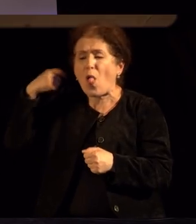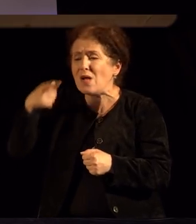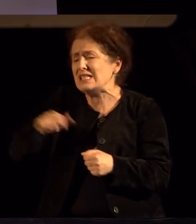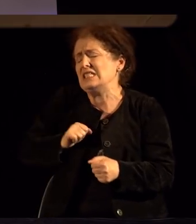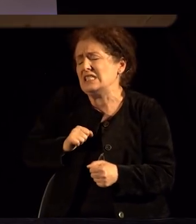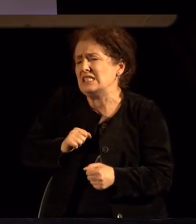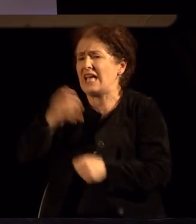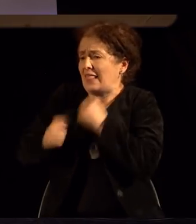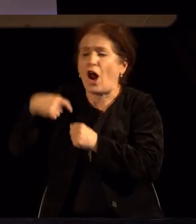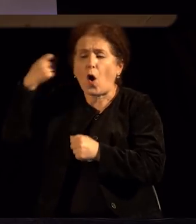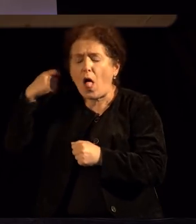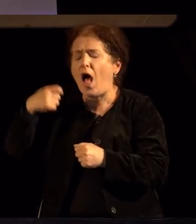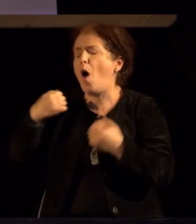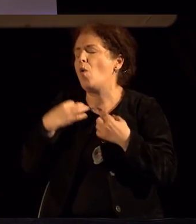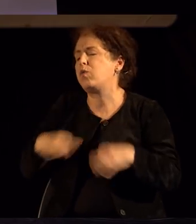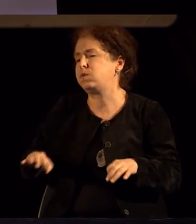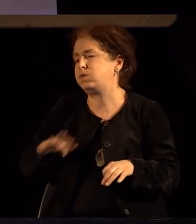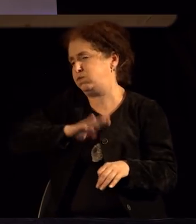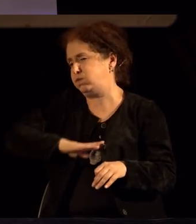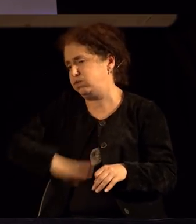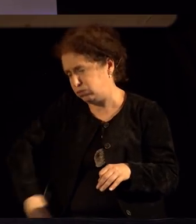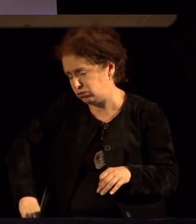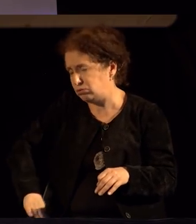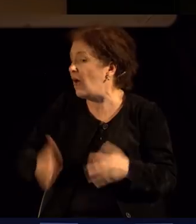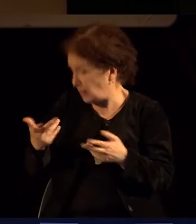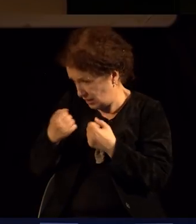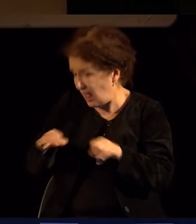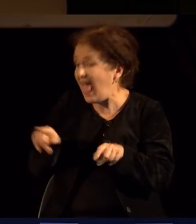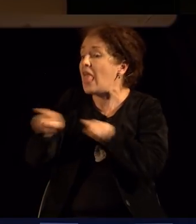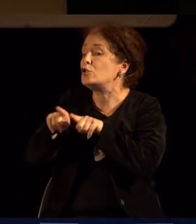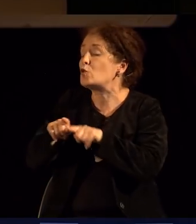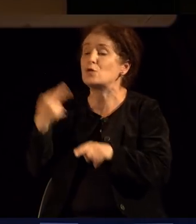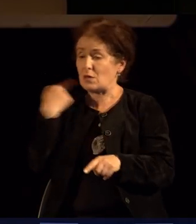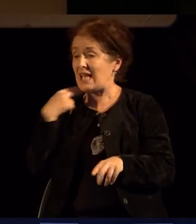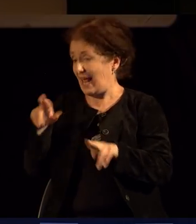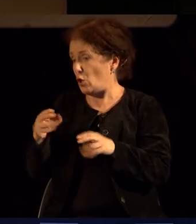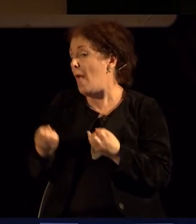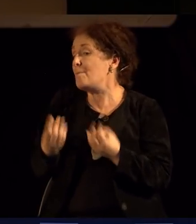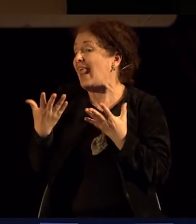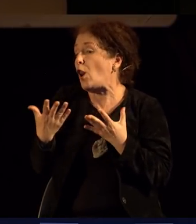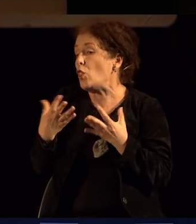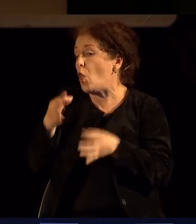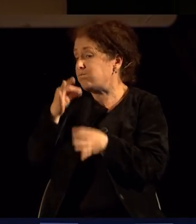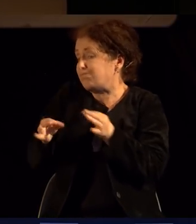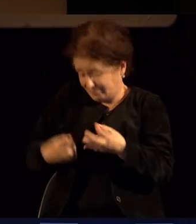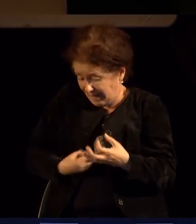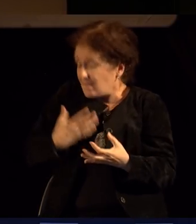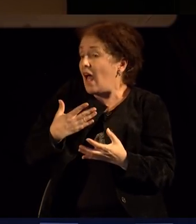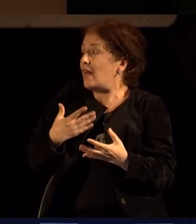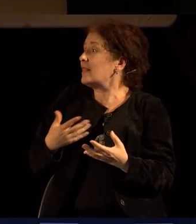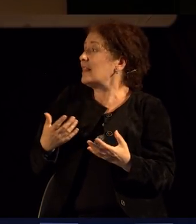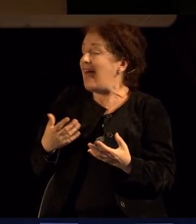И какво е тоа чувство, задоволство ово. Вие е напрегнато, напнато и одеднаш уринирате и вие сте во едно големо задоволство.